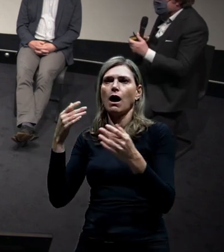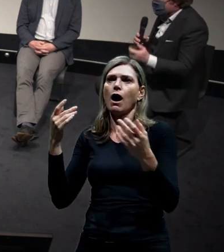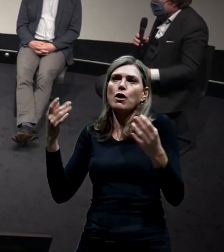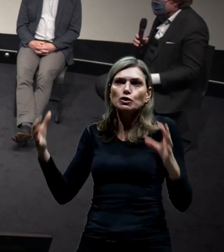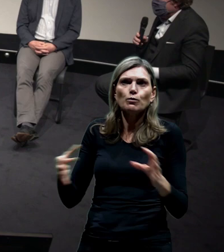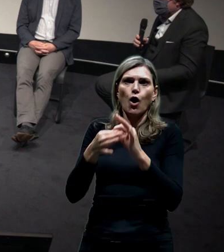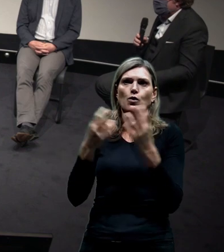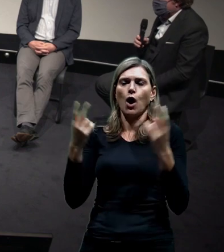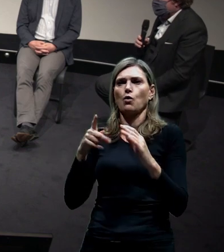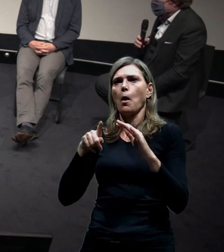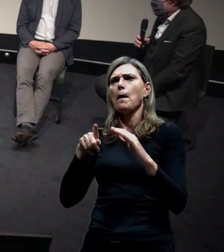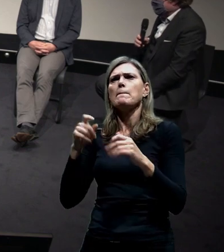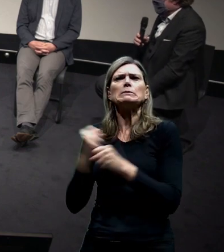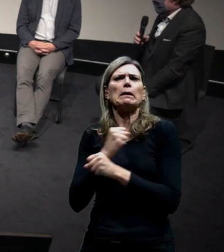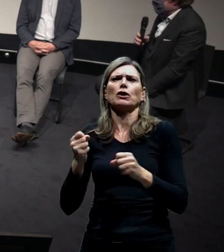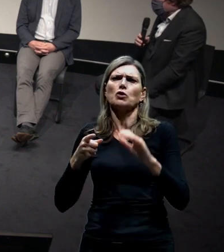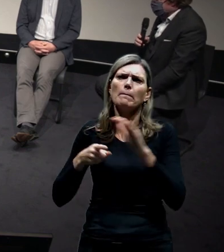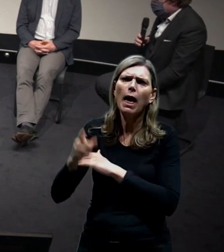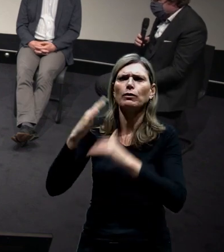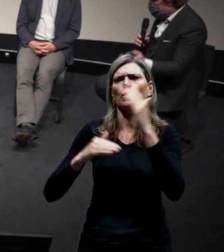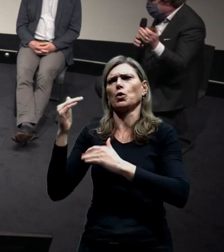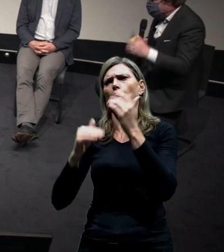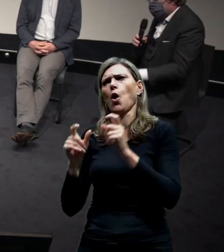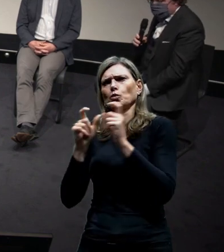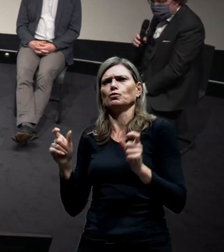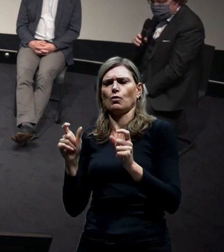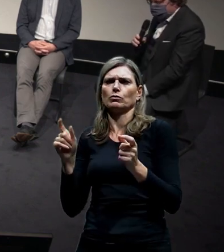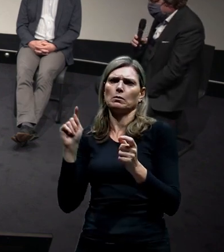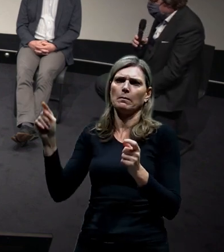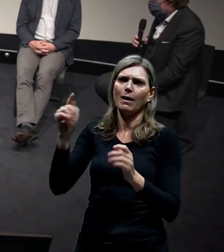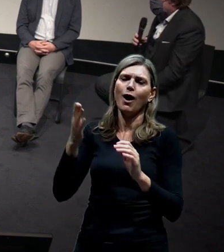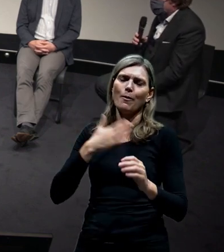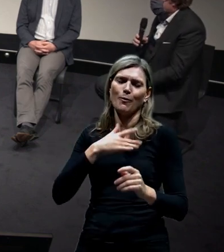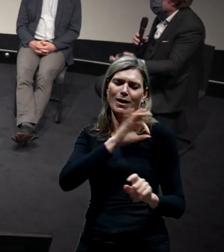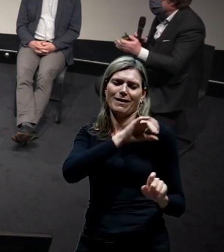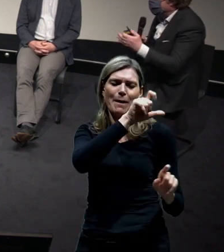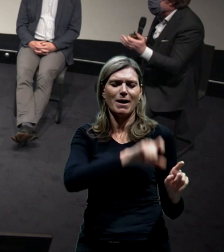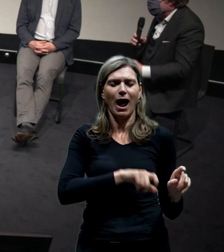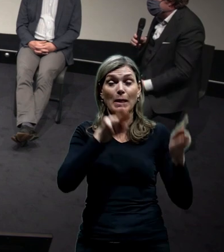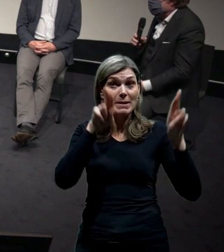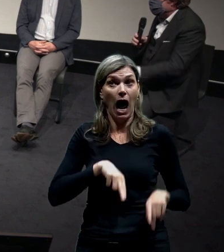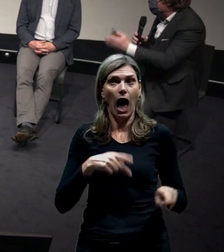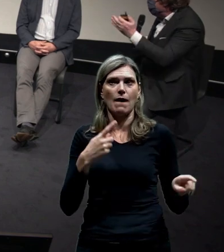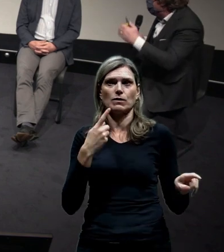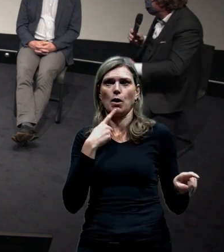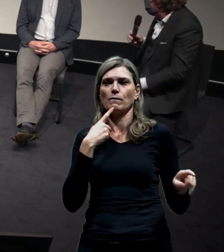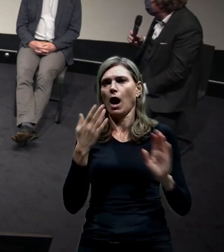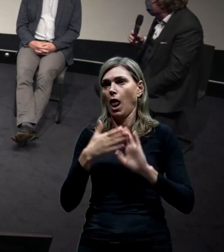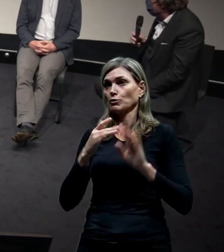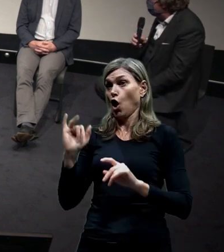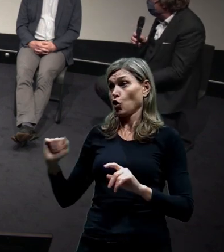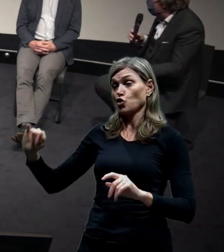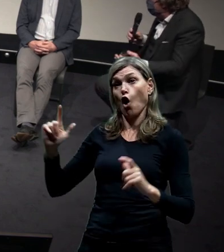že nemáme chtít, aby jako můj oblíbený kamarád právník, aby někdo žil v táboře a